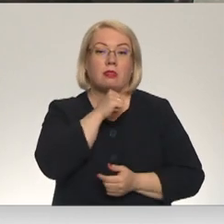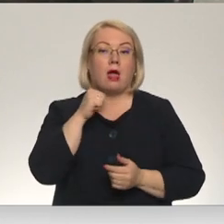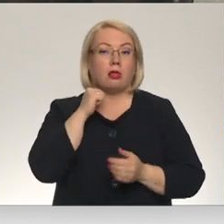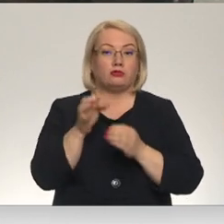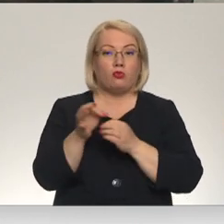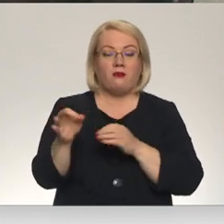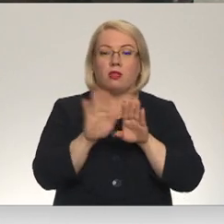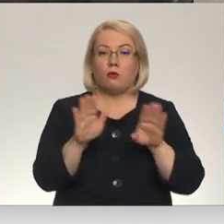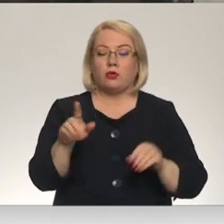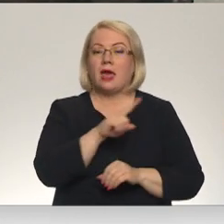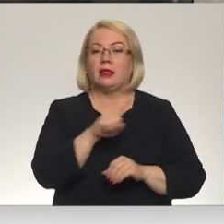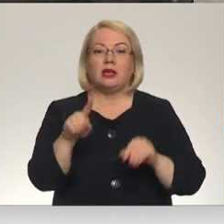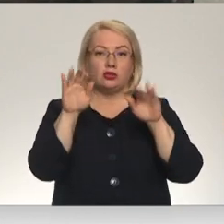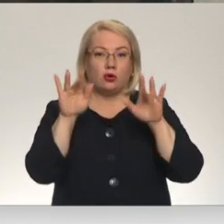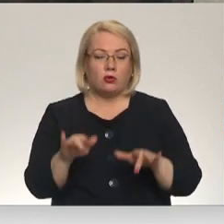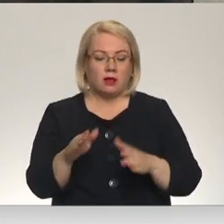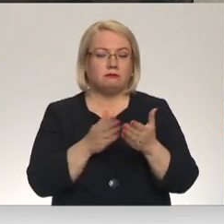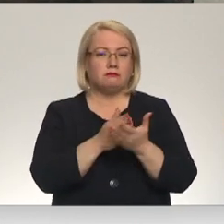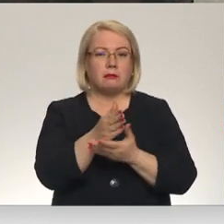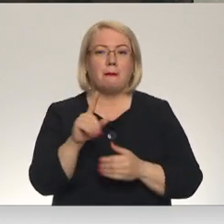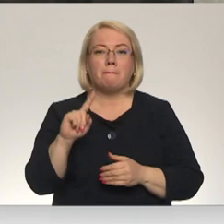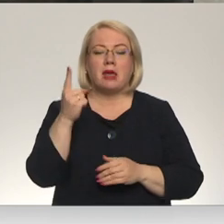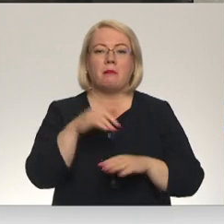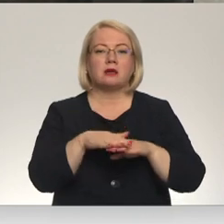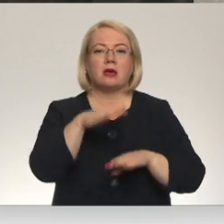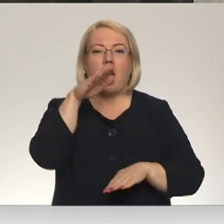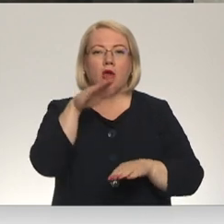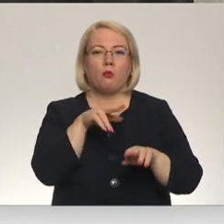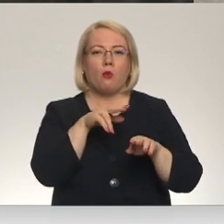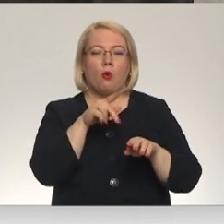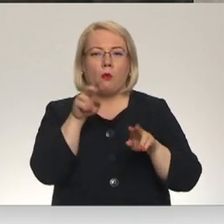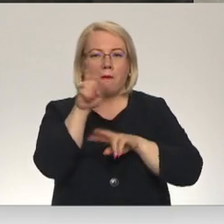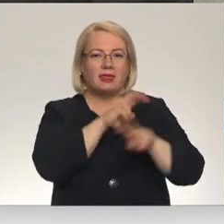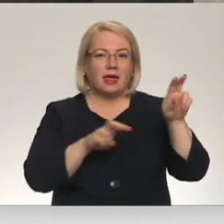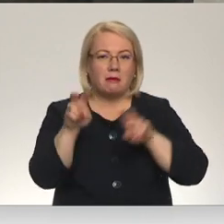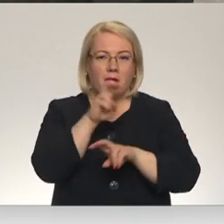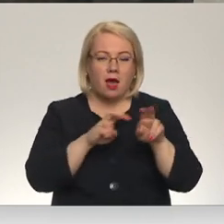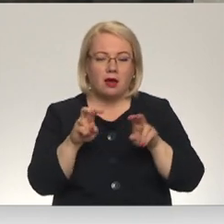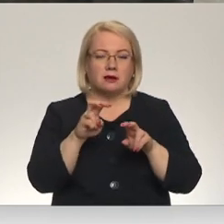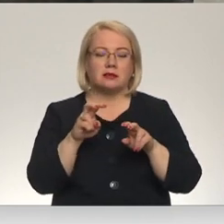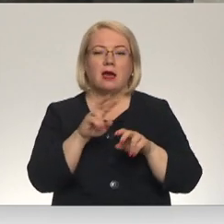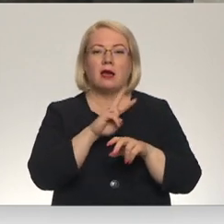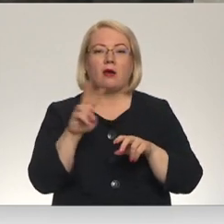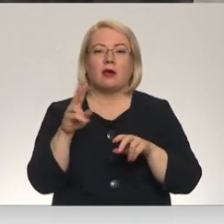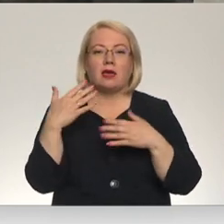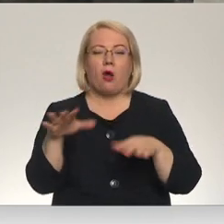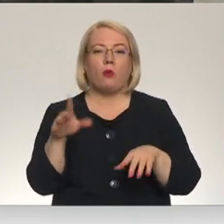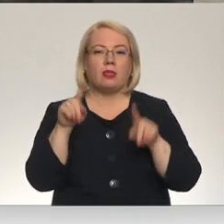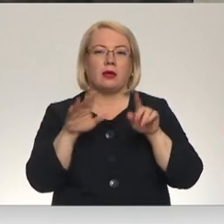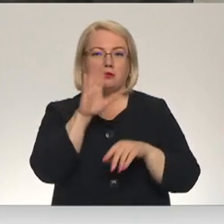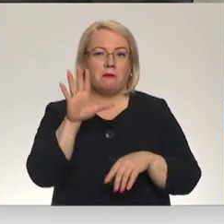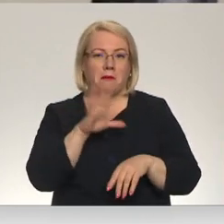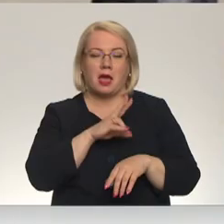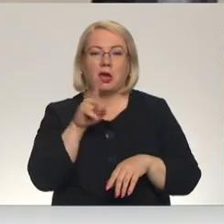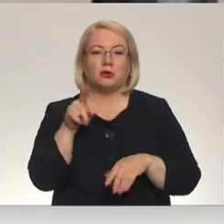muzei līdz pat rudenim dosēs pirmajās krājuma medībās. Sabi lētās jau aizvedītas, kas tajās atrasts par to turpinājumā.